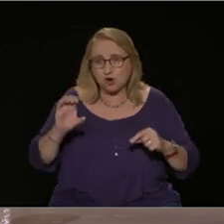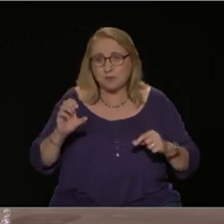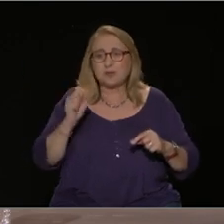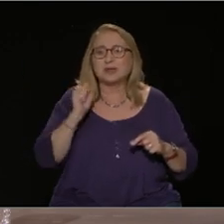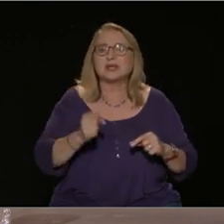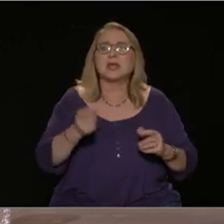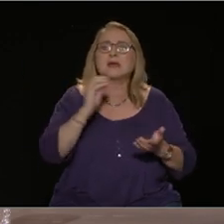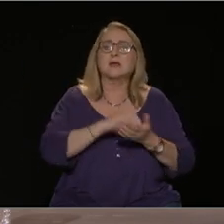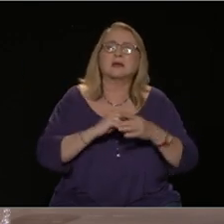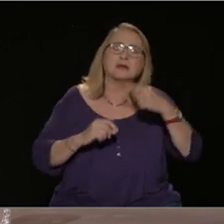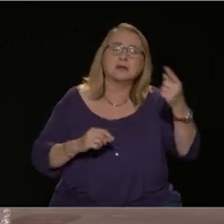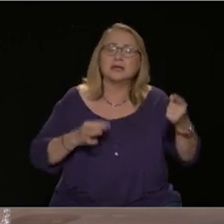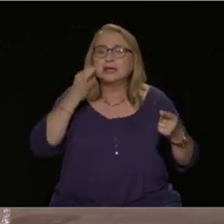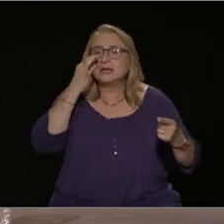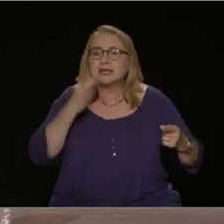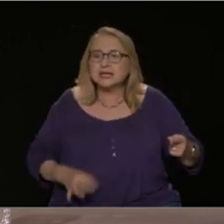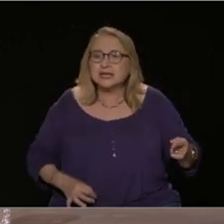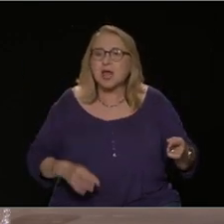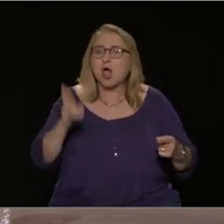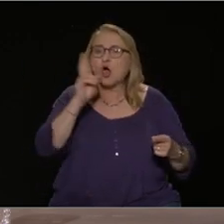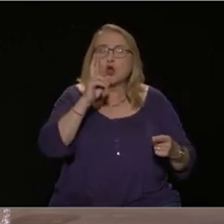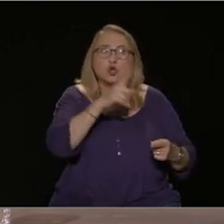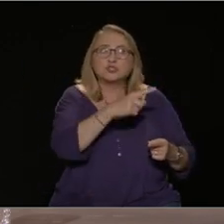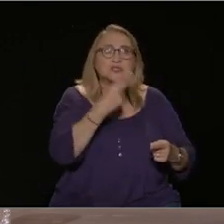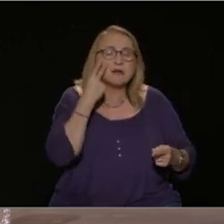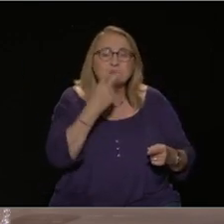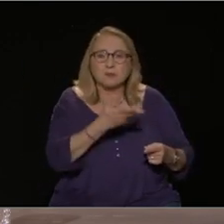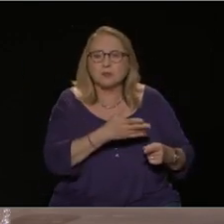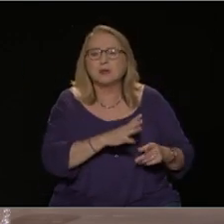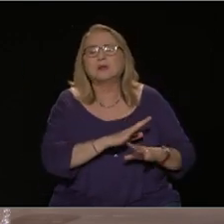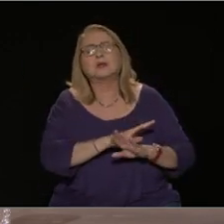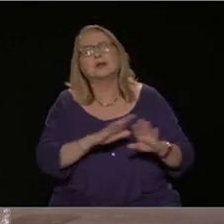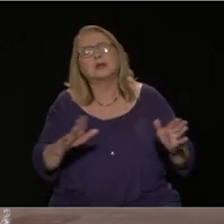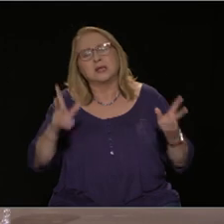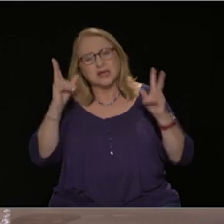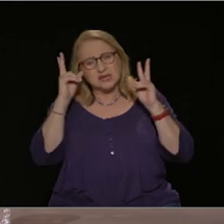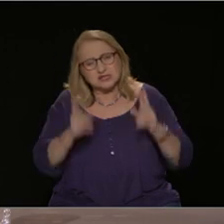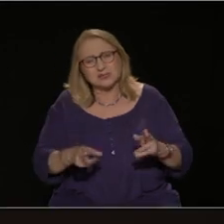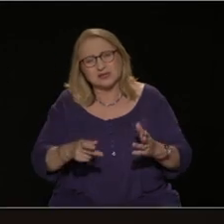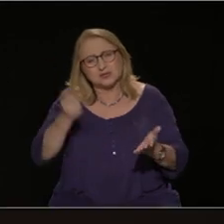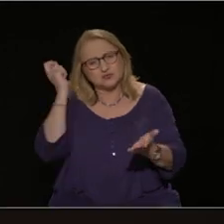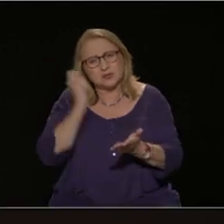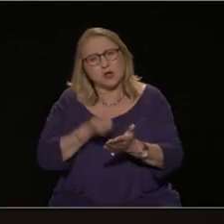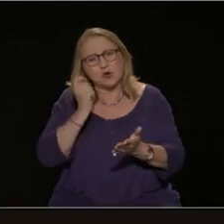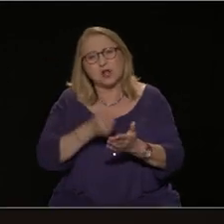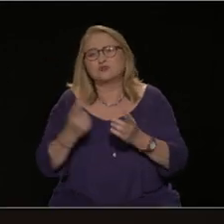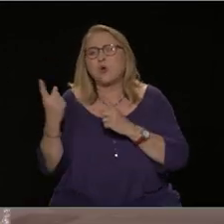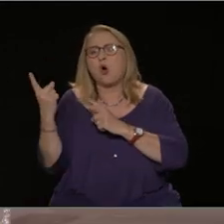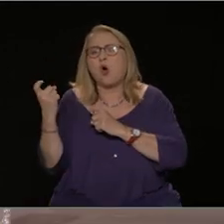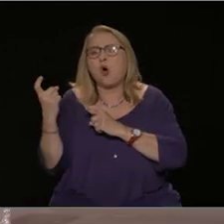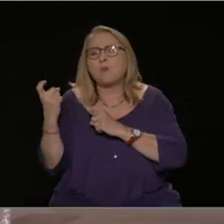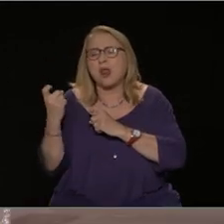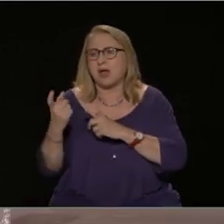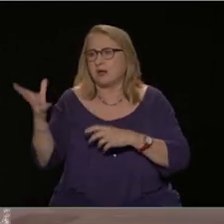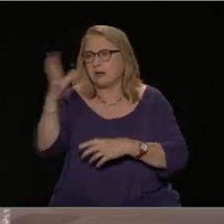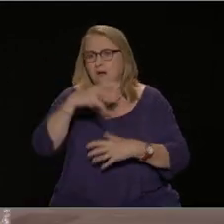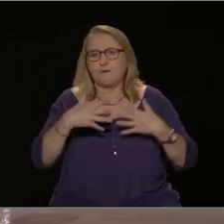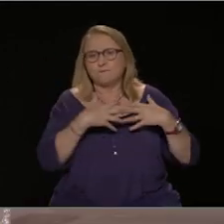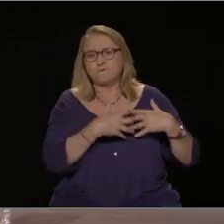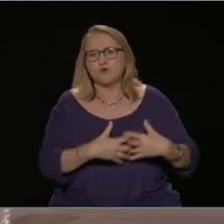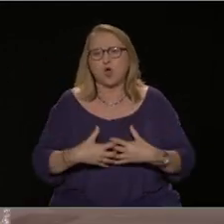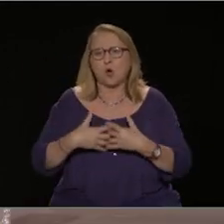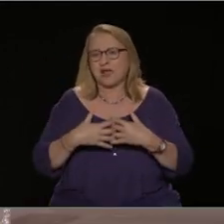όπως η Κίνα, Ρωσία, η Ινδία. Να σταματήσουμε λοιπόν να αγοράζουμε τα όπλα και να πλουτίζουμε τις βιομηχανίες, να σταματήσουμε να φτιάχνουμε βάσεις και να